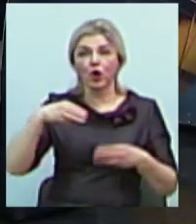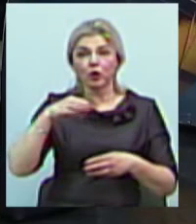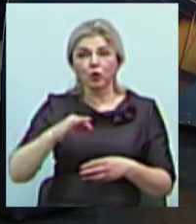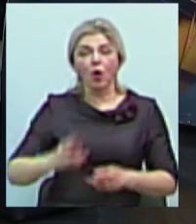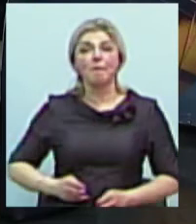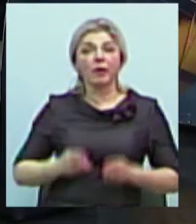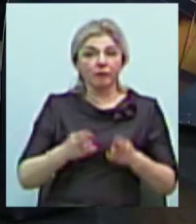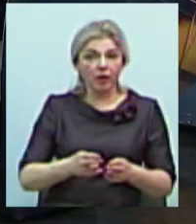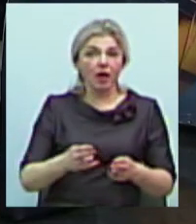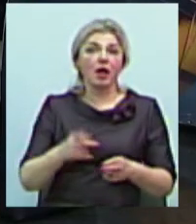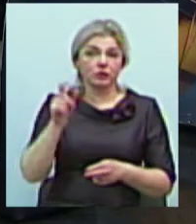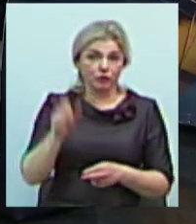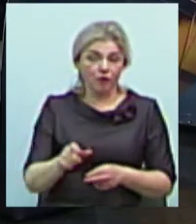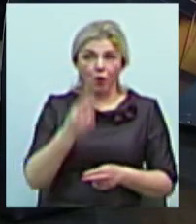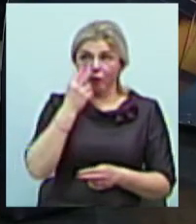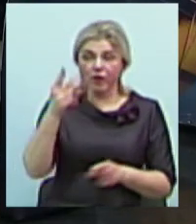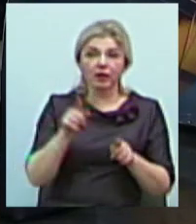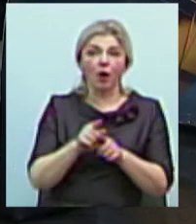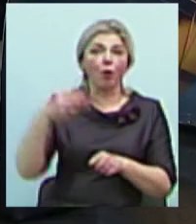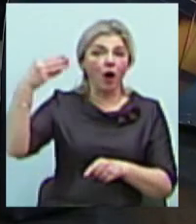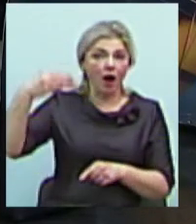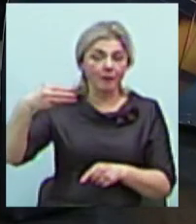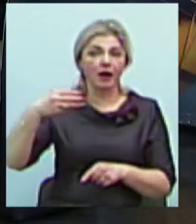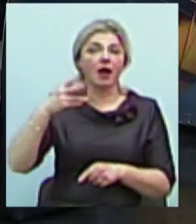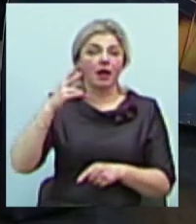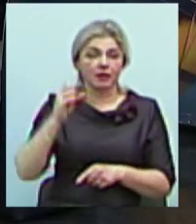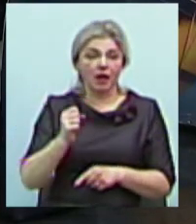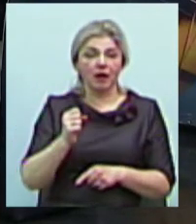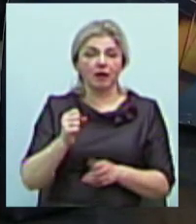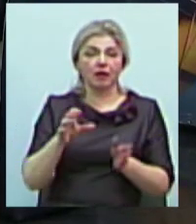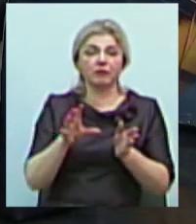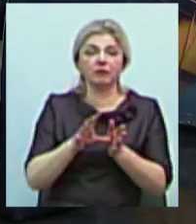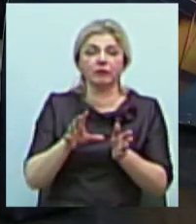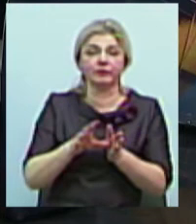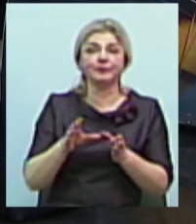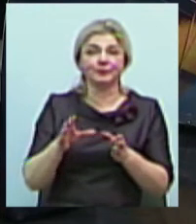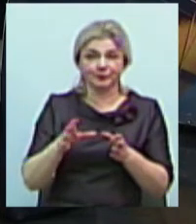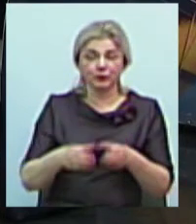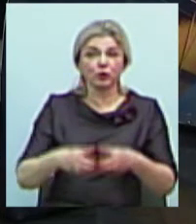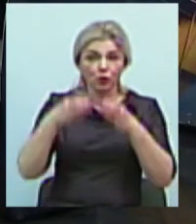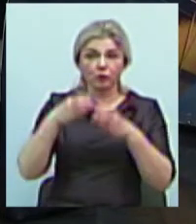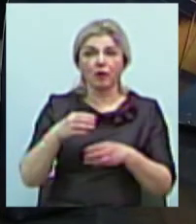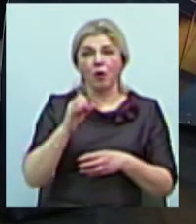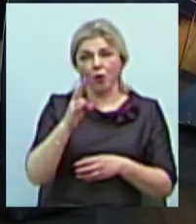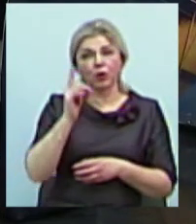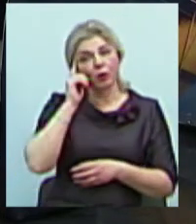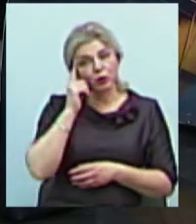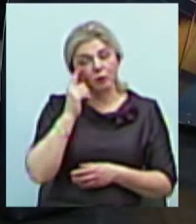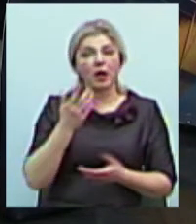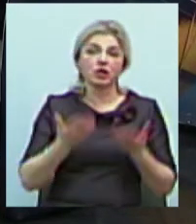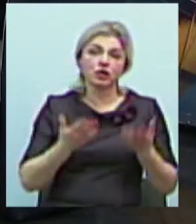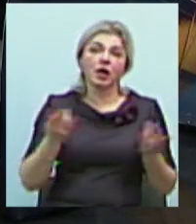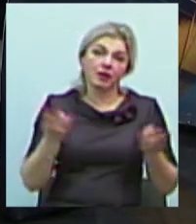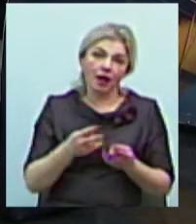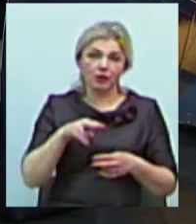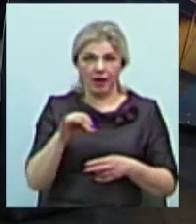побачивши таку камеру на опорі, якісь електроживлення чи на якійсь інші, то він задумається, чи варто взагалі